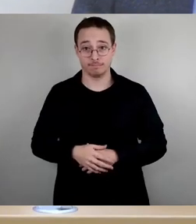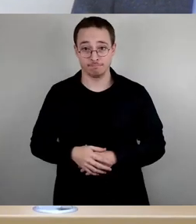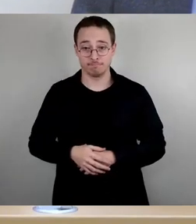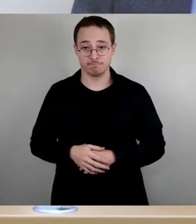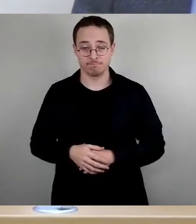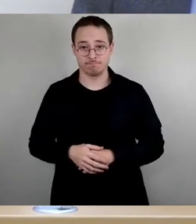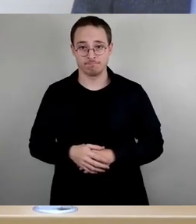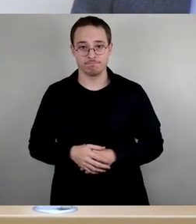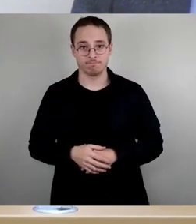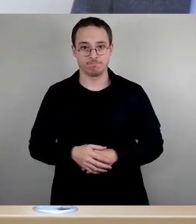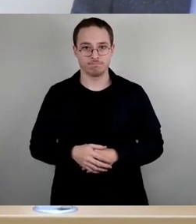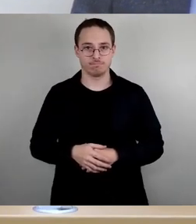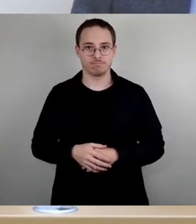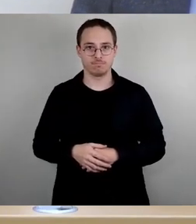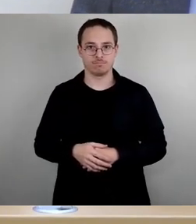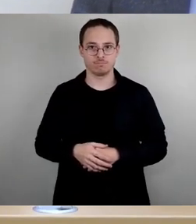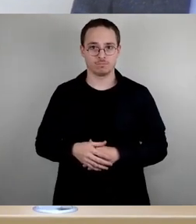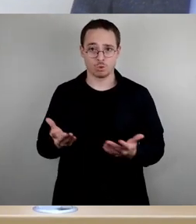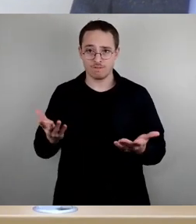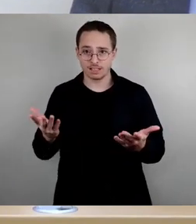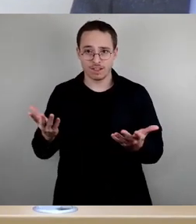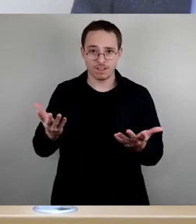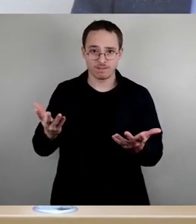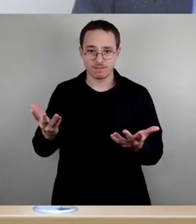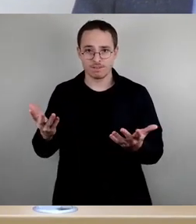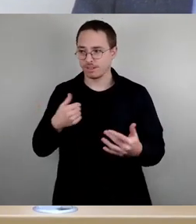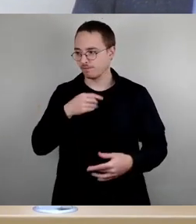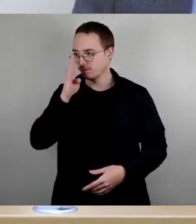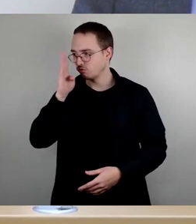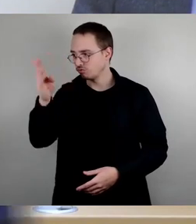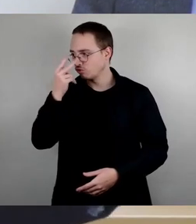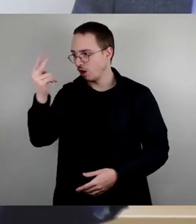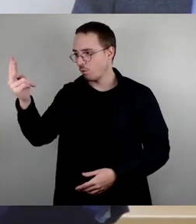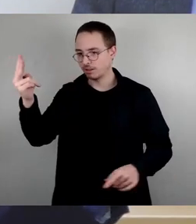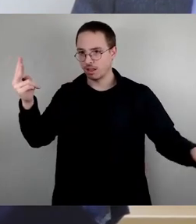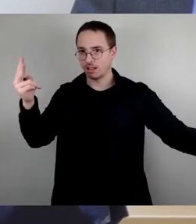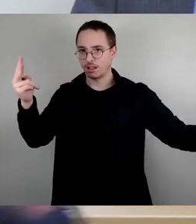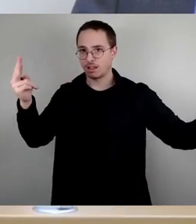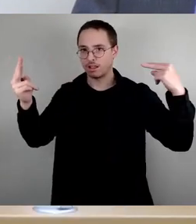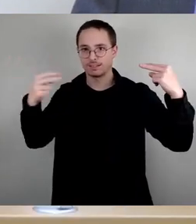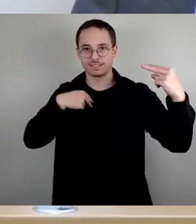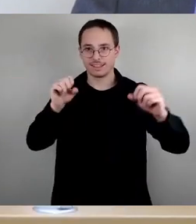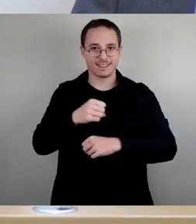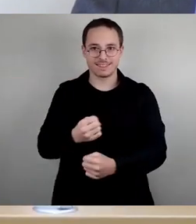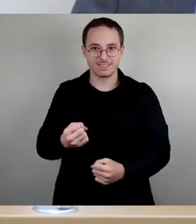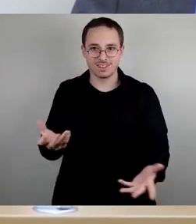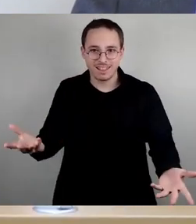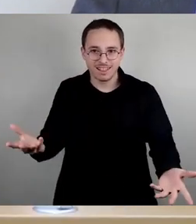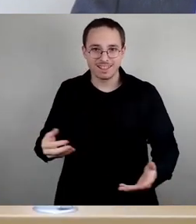Ja, das muss mir mal hier vorne auch jemand sagen. Ich gucke ja in eine Richtung und dann kann ich nie, ich habe jetzt nie so meinen Zwillingsbruder mit,